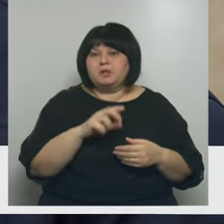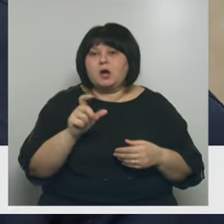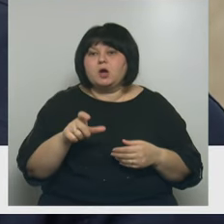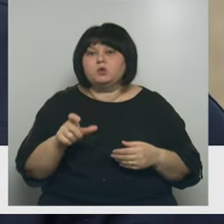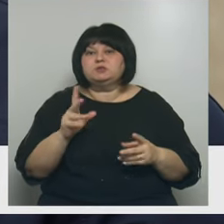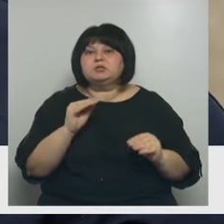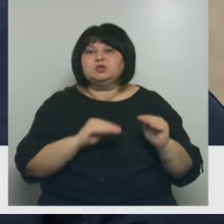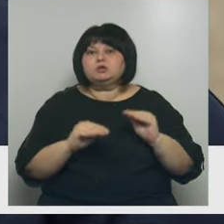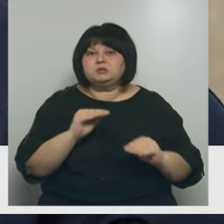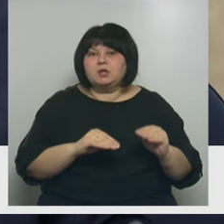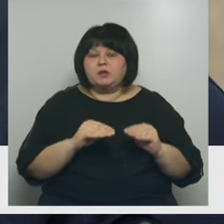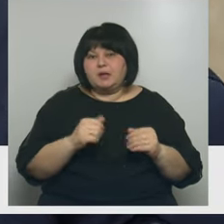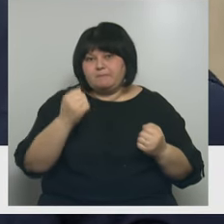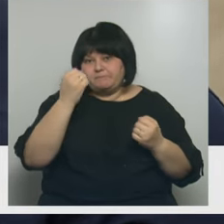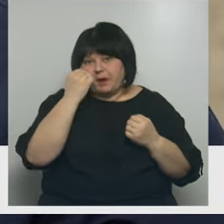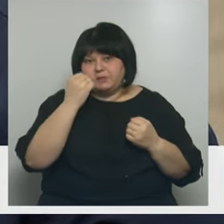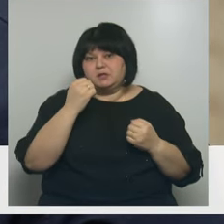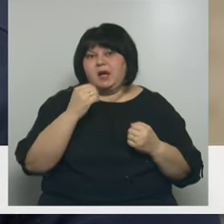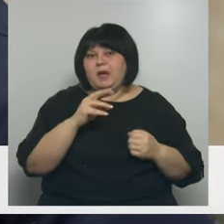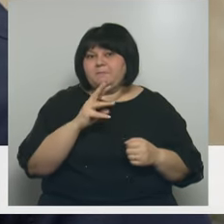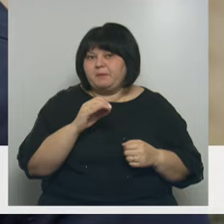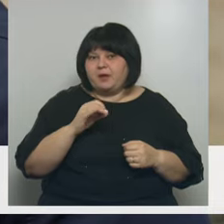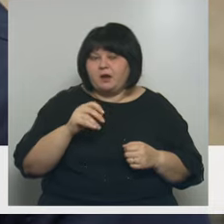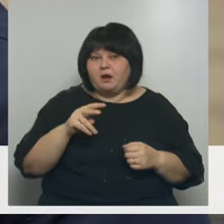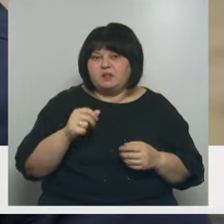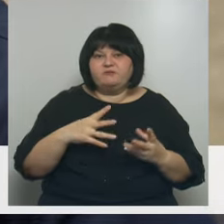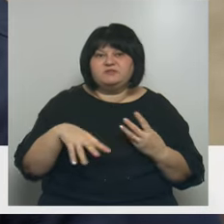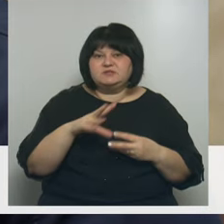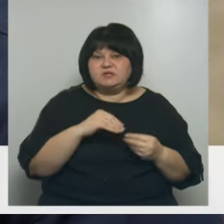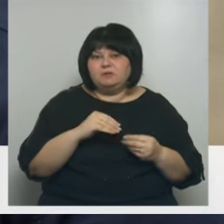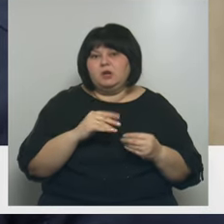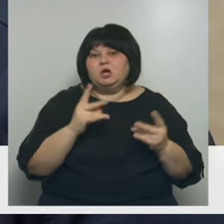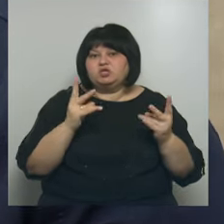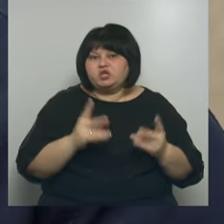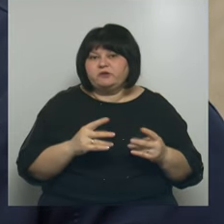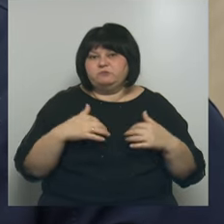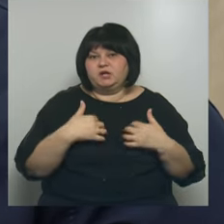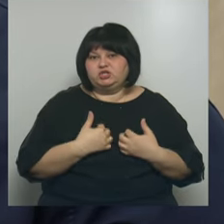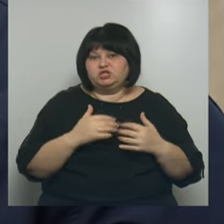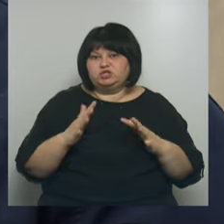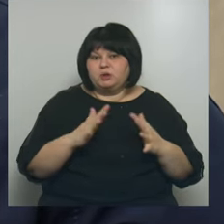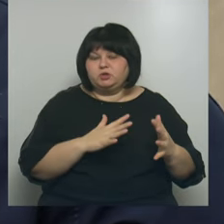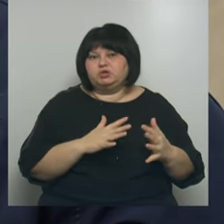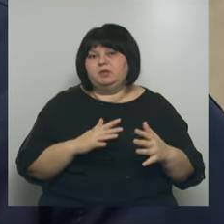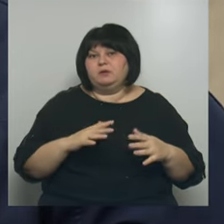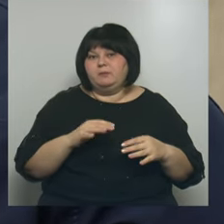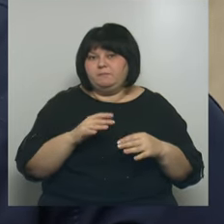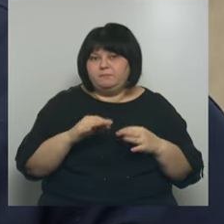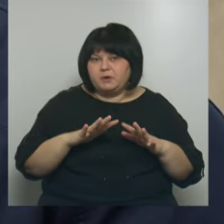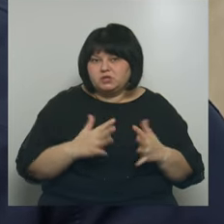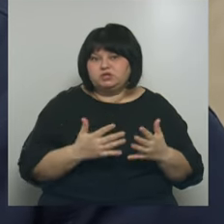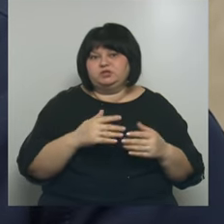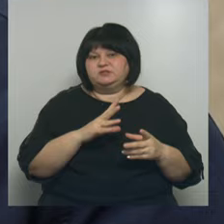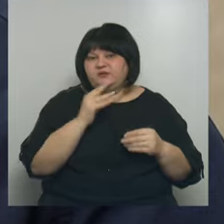на создание памятника, мемориала всем жертвам, трагическим событиям, произошедшим за все